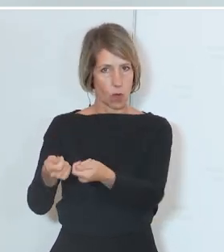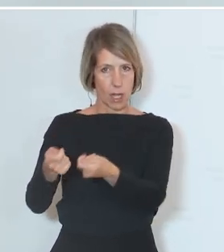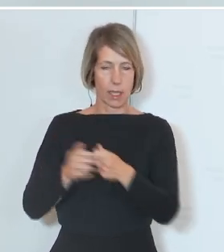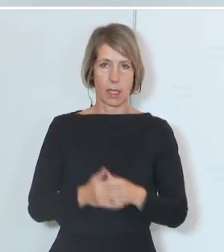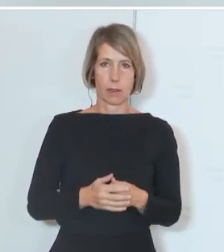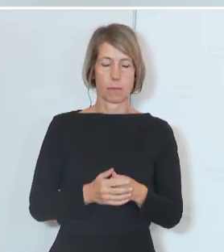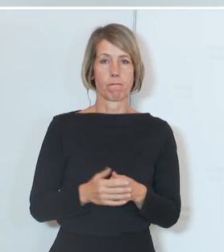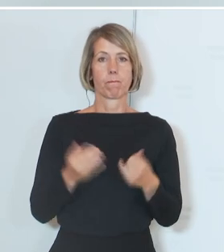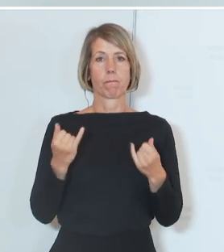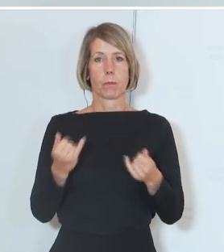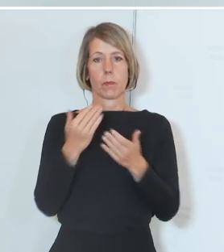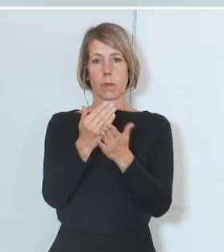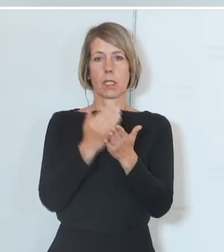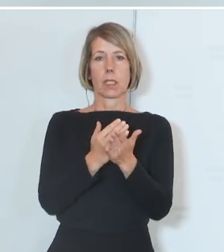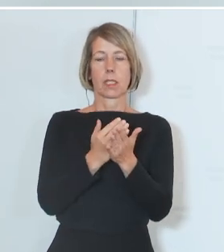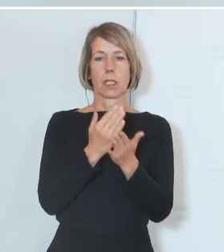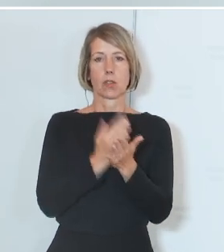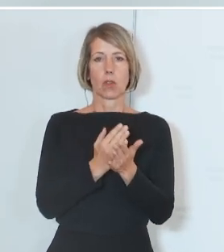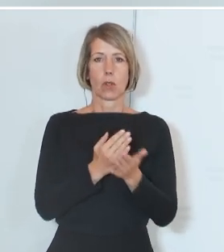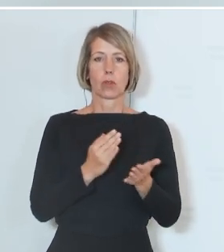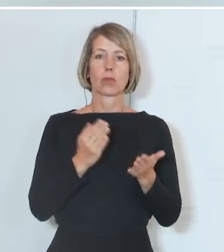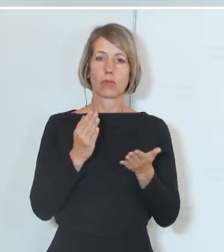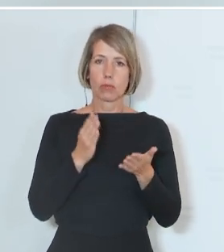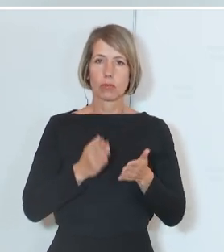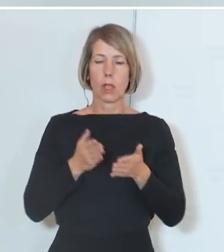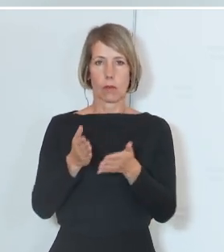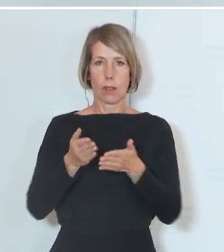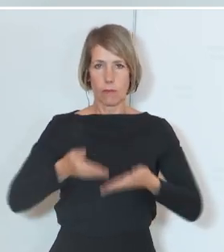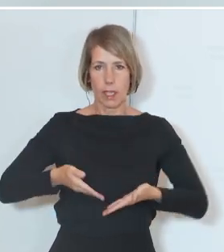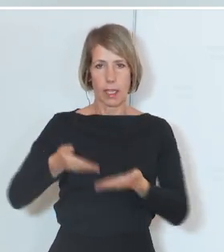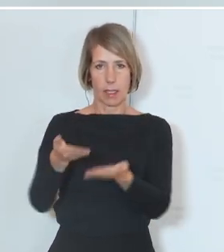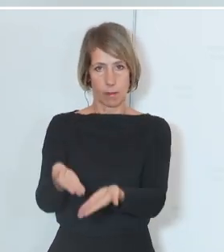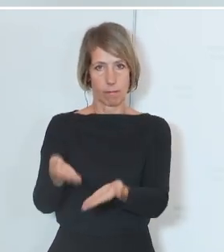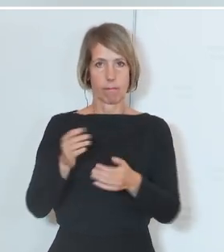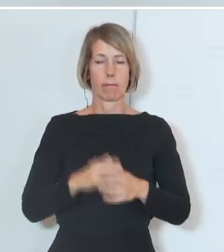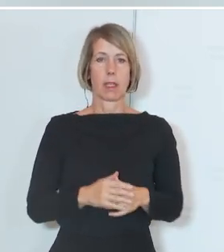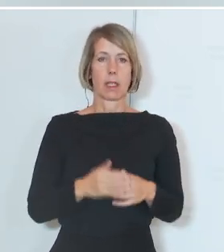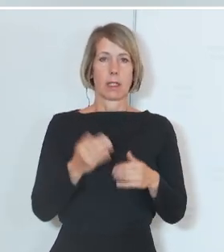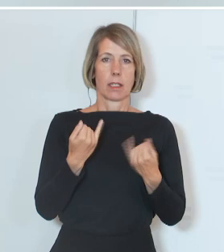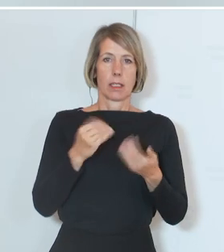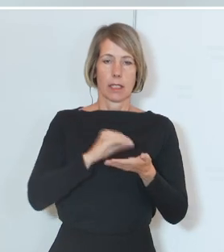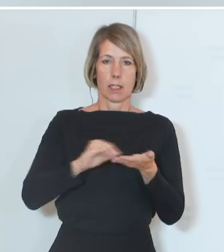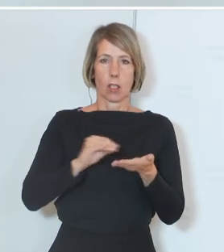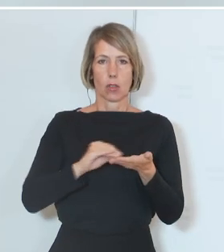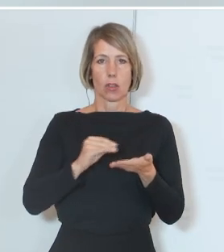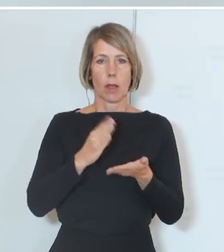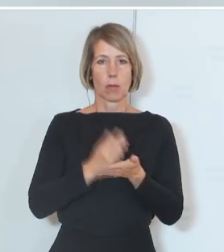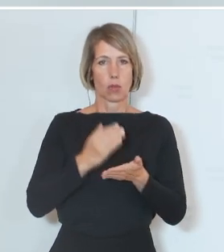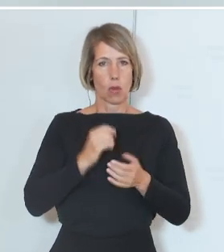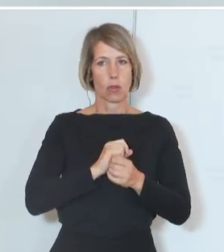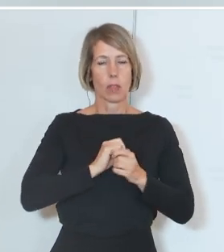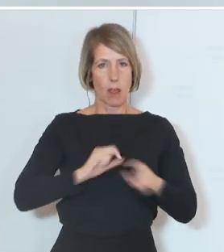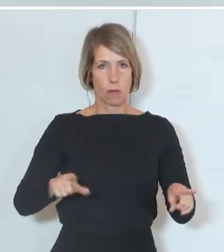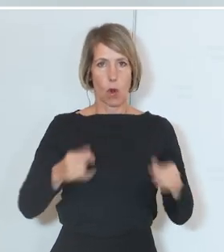das Gesetz entsprechend auf den Weg gebracht und die Ausschreibungen erfolgen gerade.